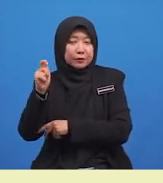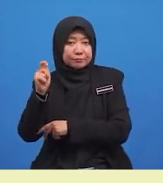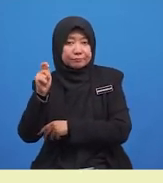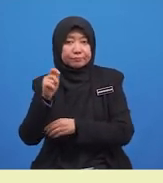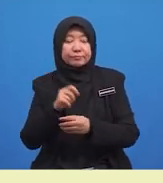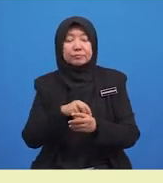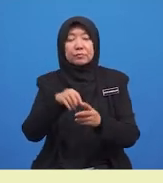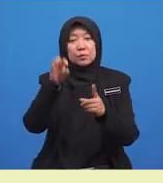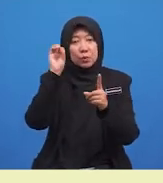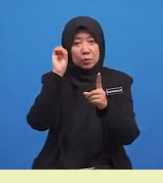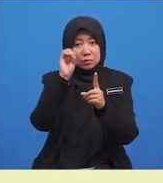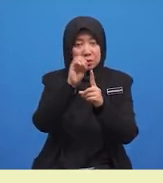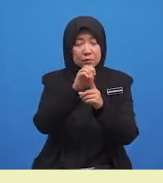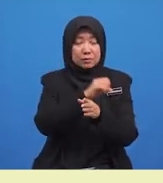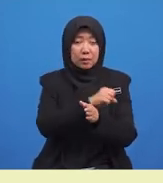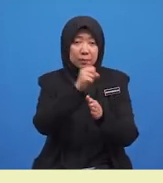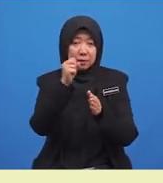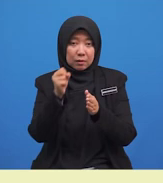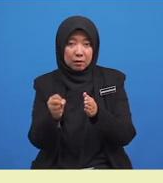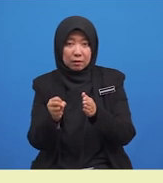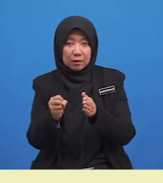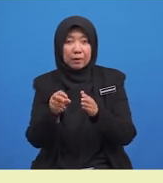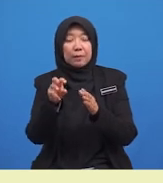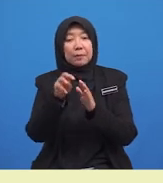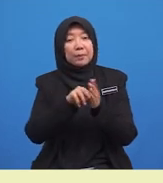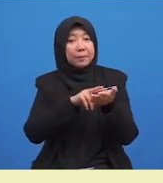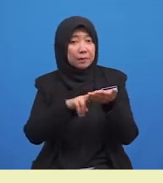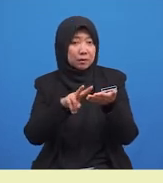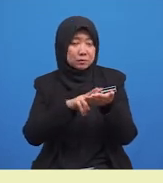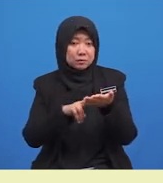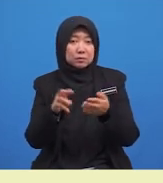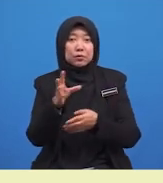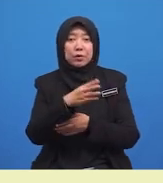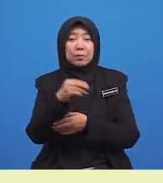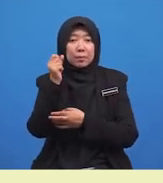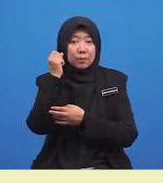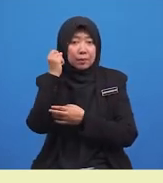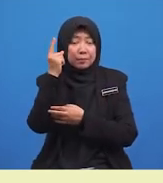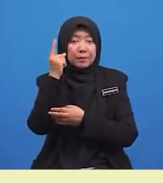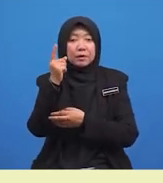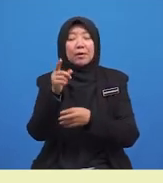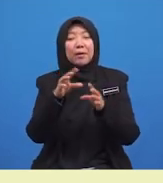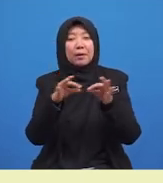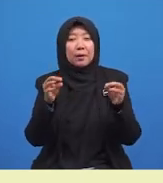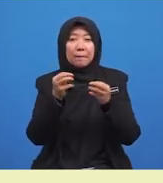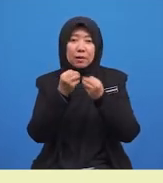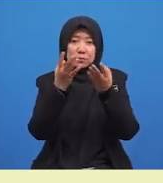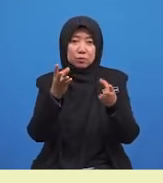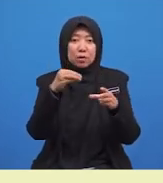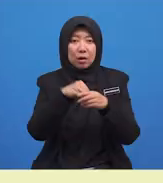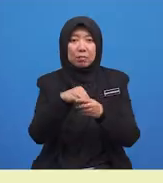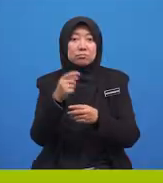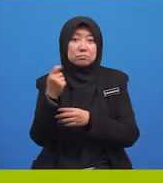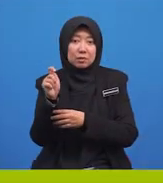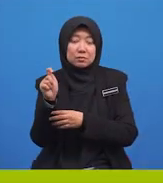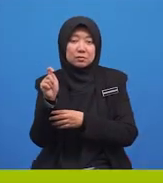objektif sampingan pula ialah membaca dan memahami ayat majmuk dalam teks.